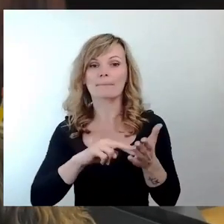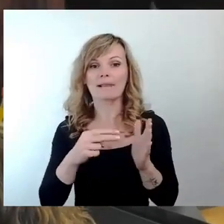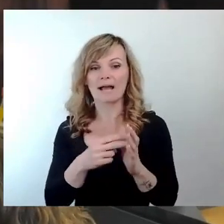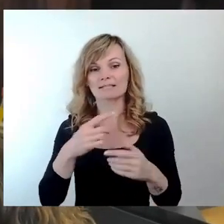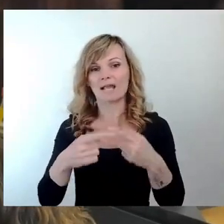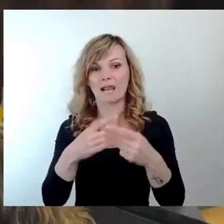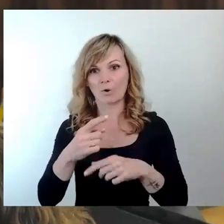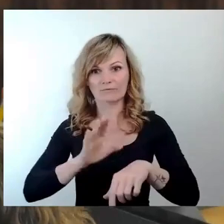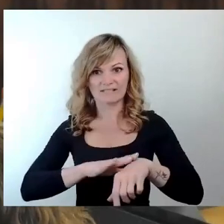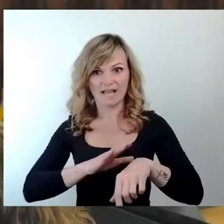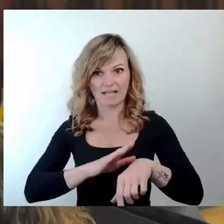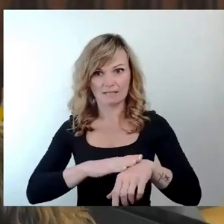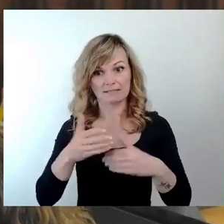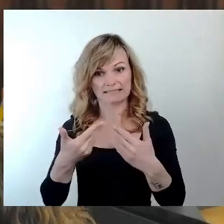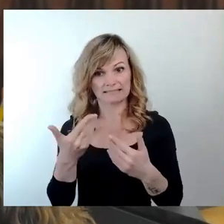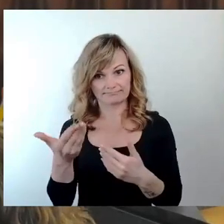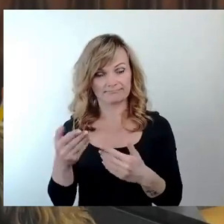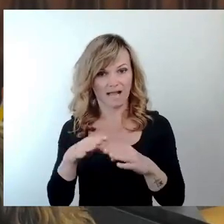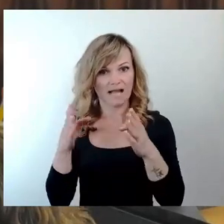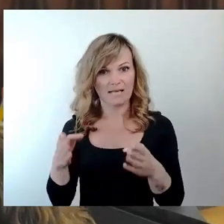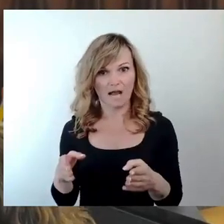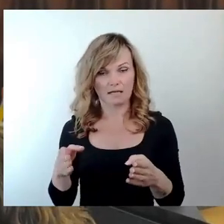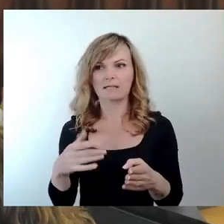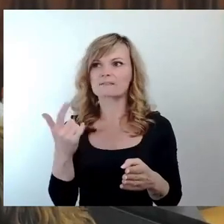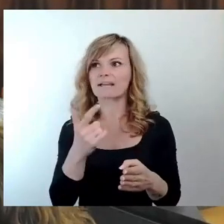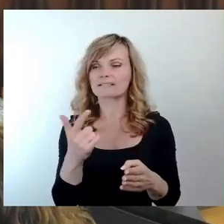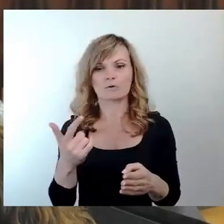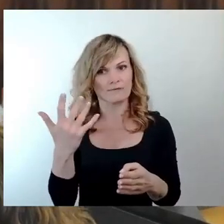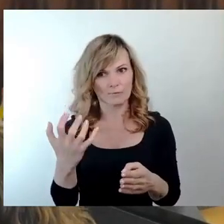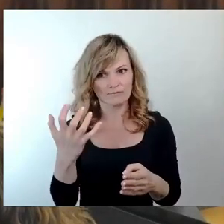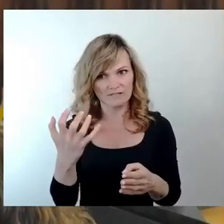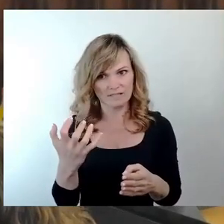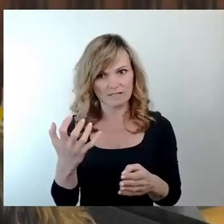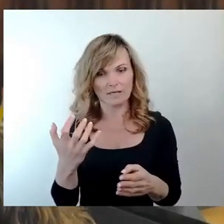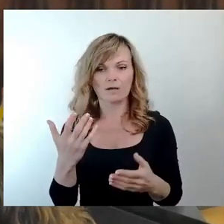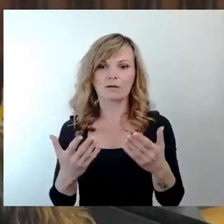Anlage, also 2050 respektive 2050